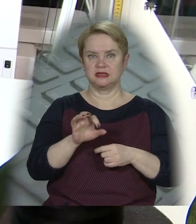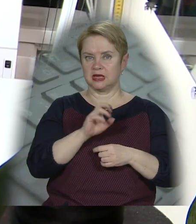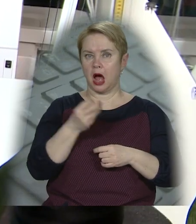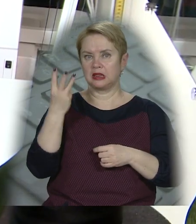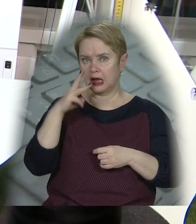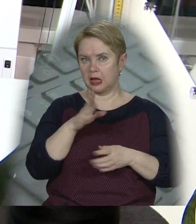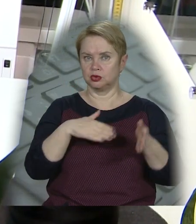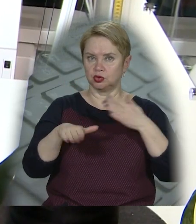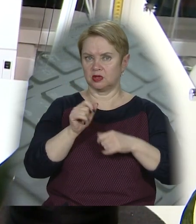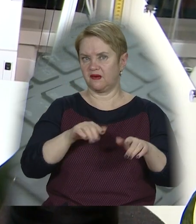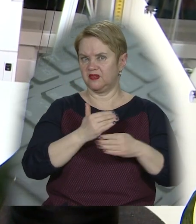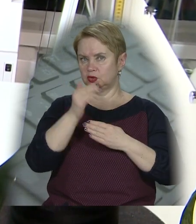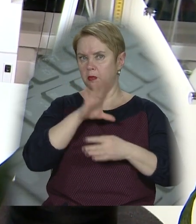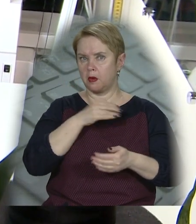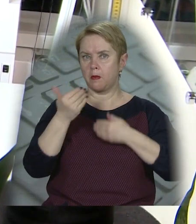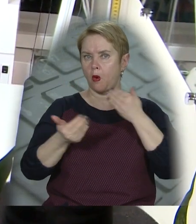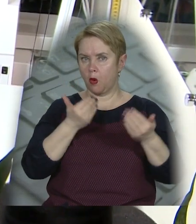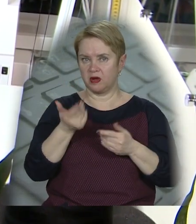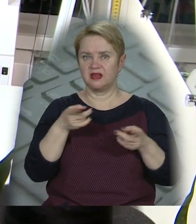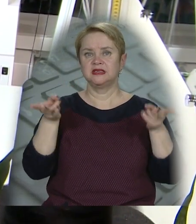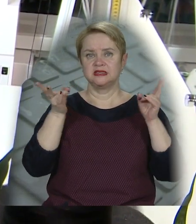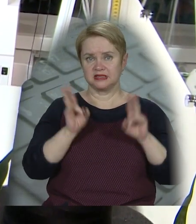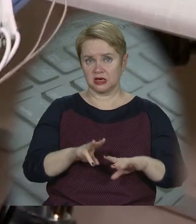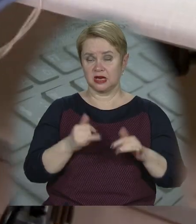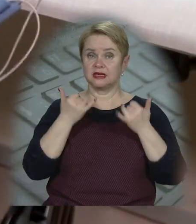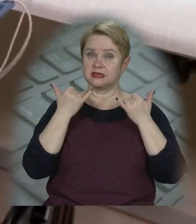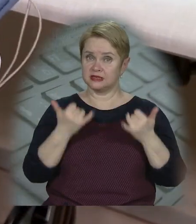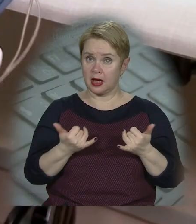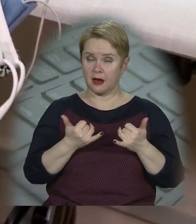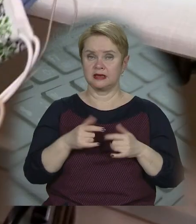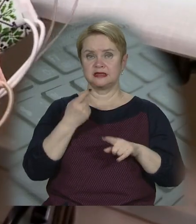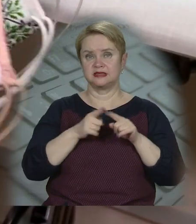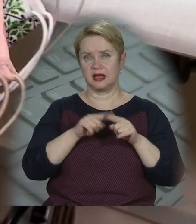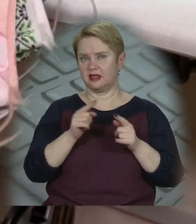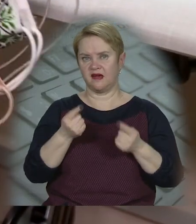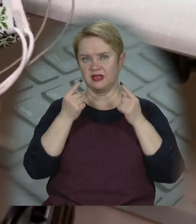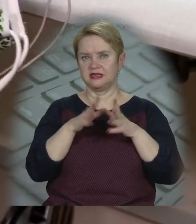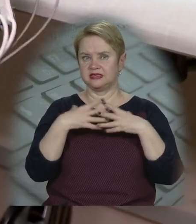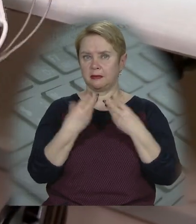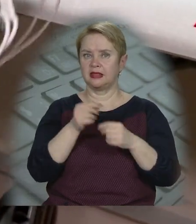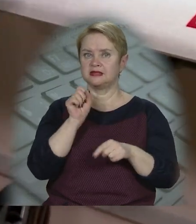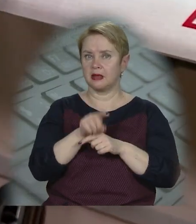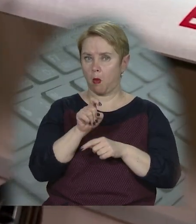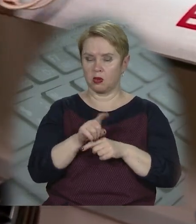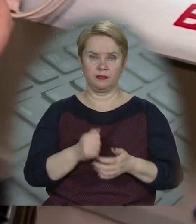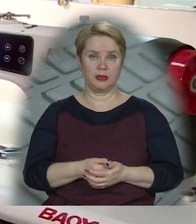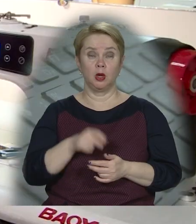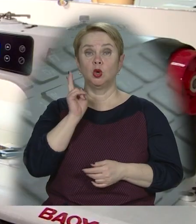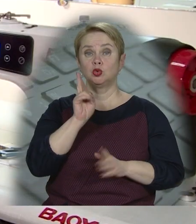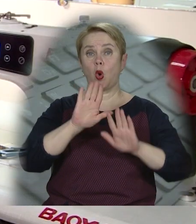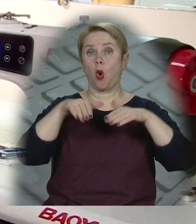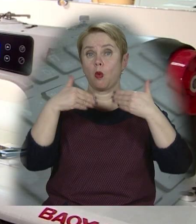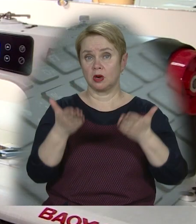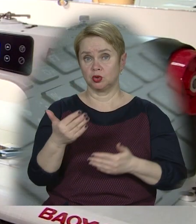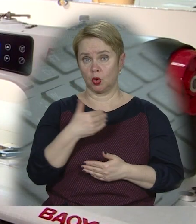виходити з ательє. Таким високим був попит. Він залишається і зараз. Переважно це невеликі сімейні замовлення. Тот,